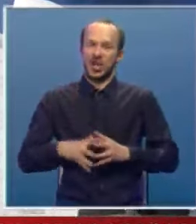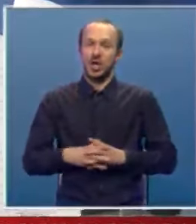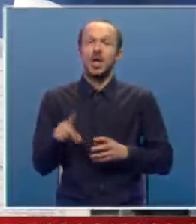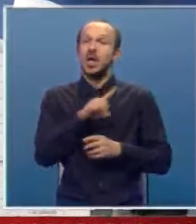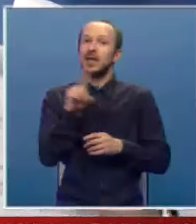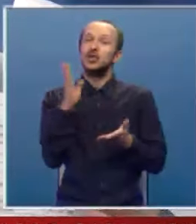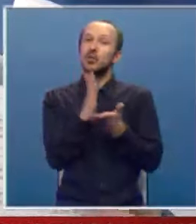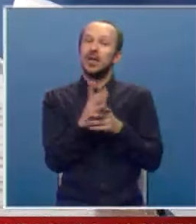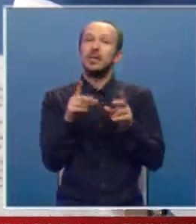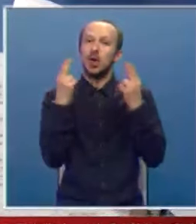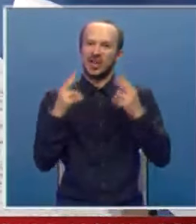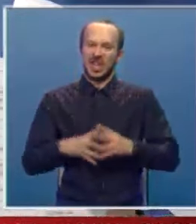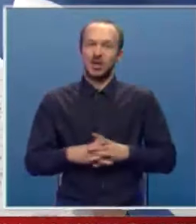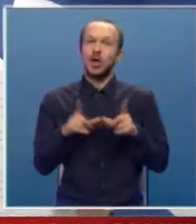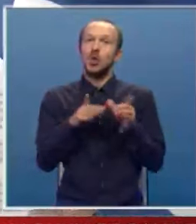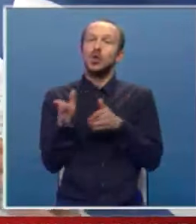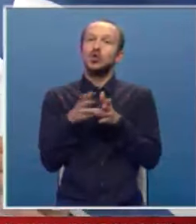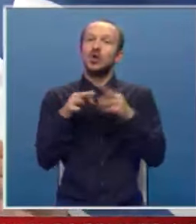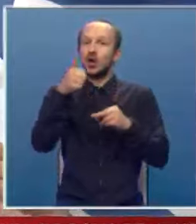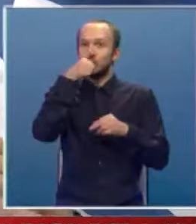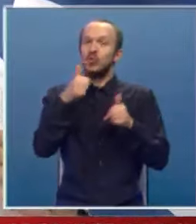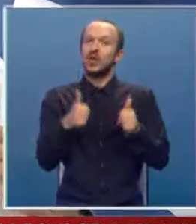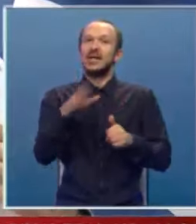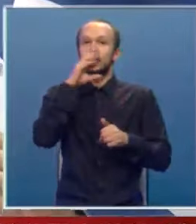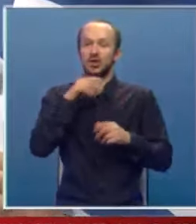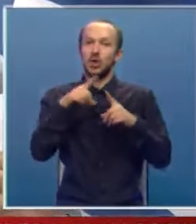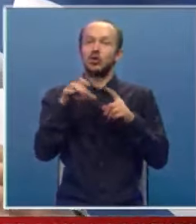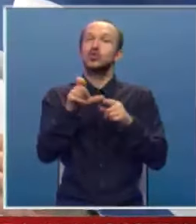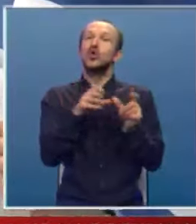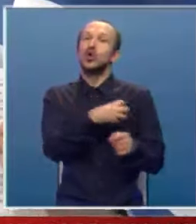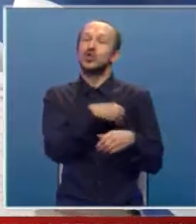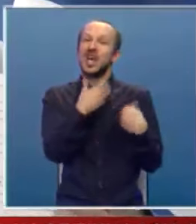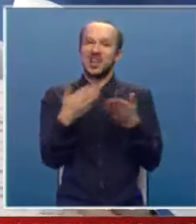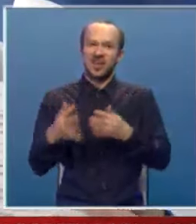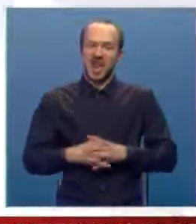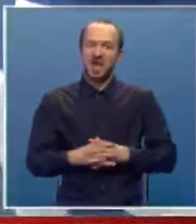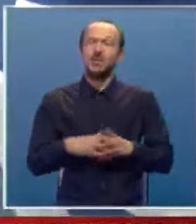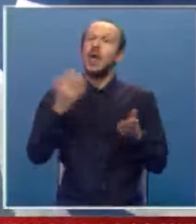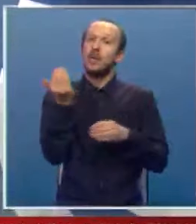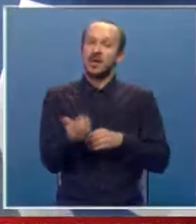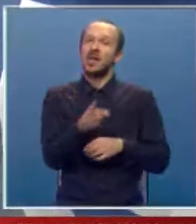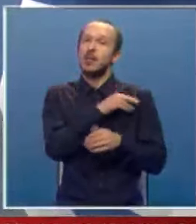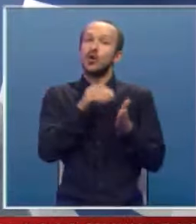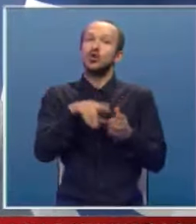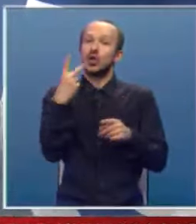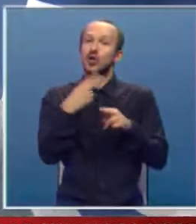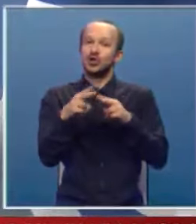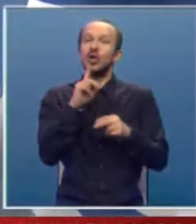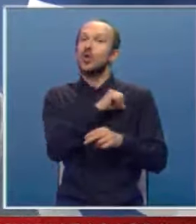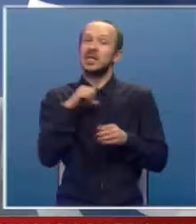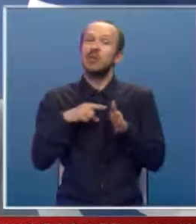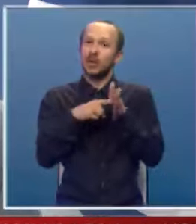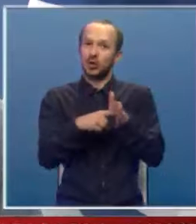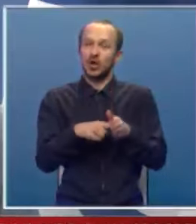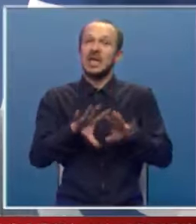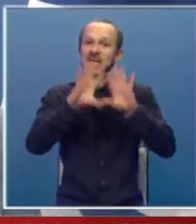nisu bili prioritet u odnosu na ono o čemu oni danas pričaju. To su socijalna davanja, to su plate. Imamo još jedno rješenje koje smo im predložili.